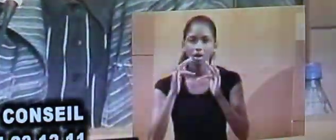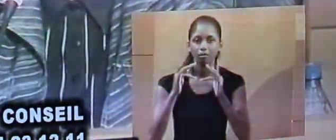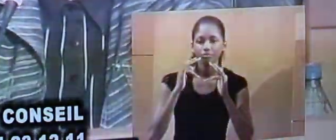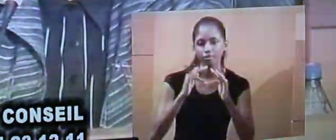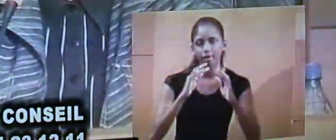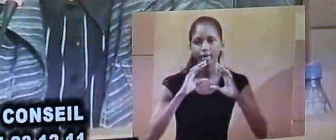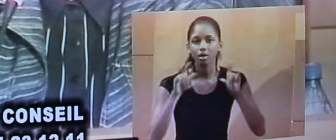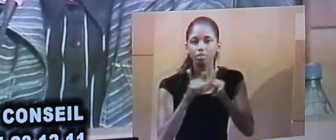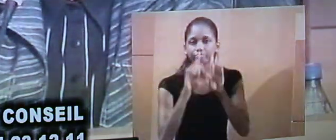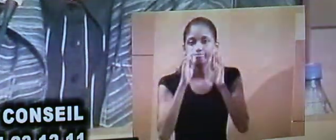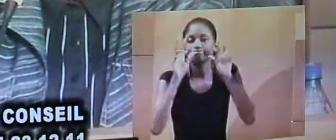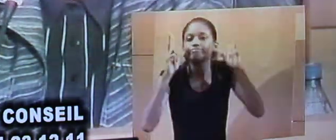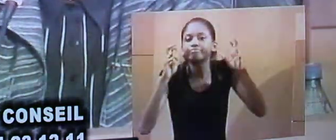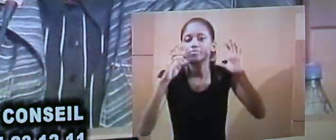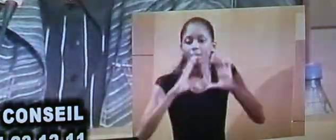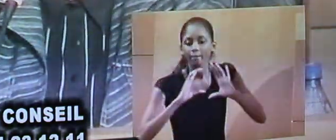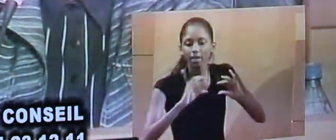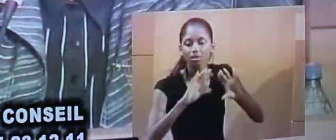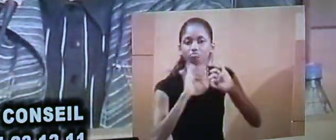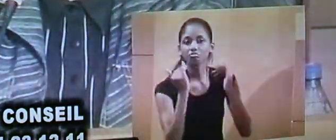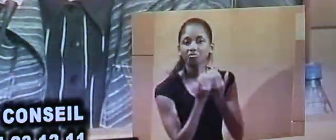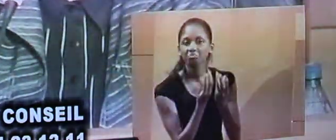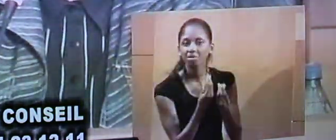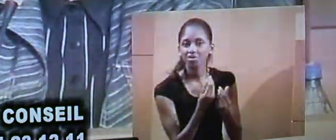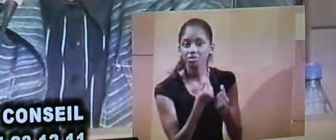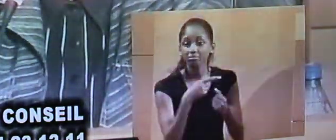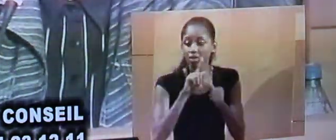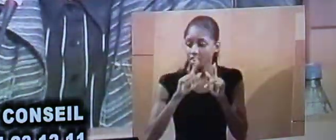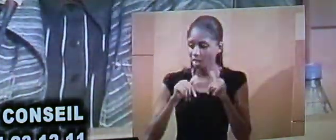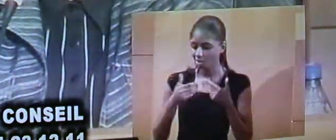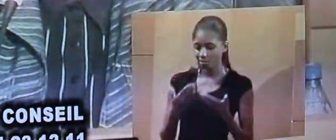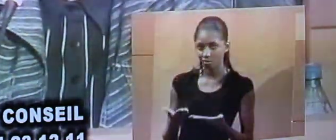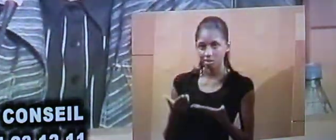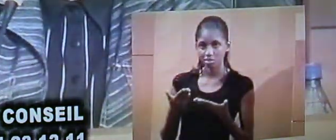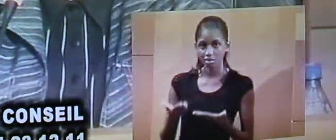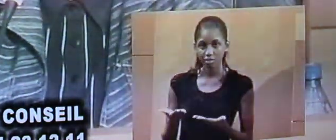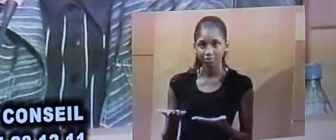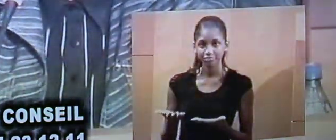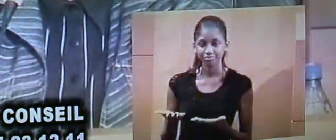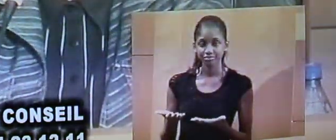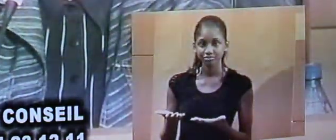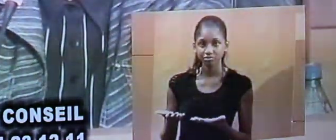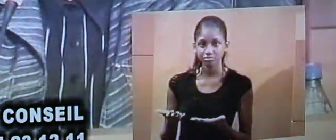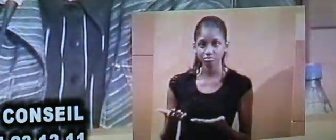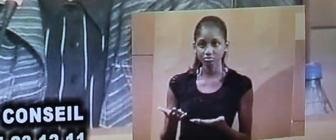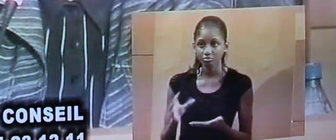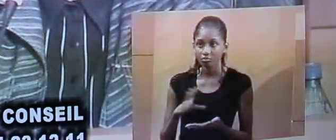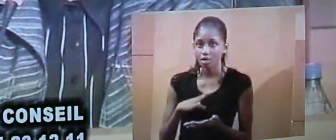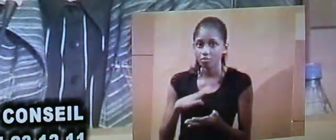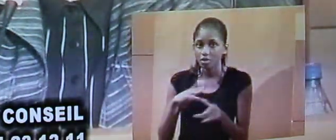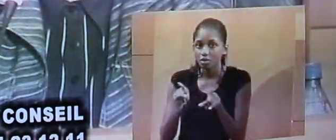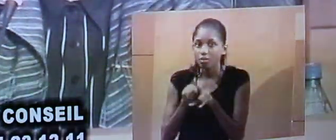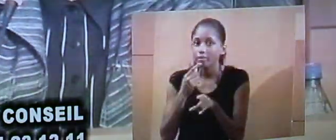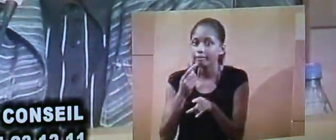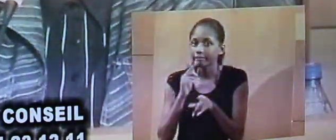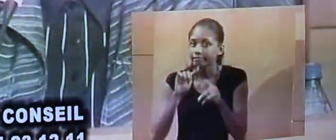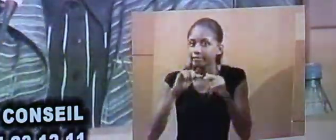matelas, matelas. Et apparemment maintenant, il y aurait un déficit.